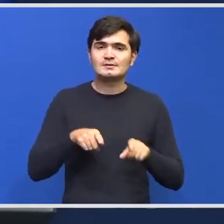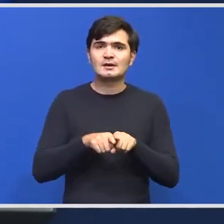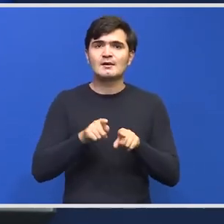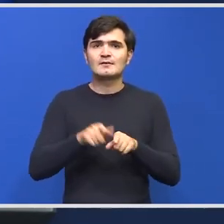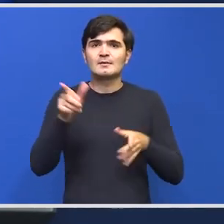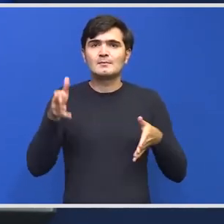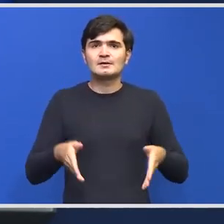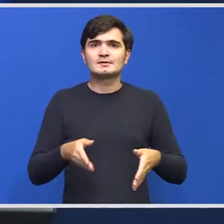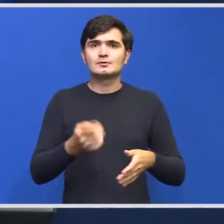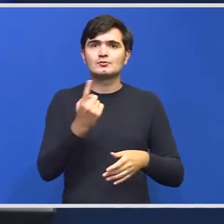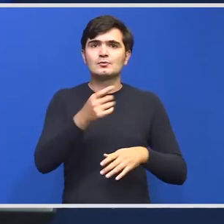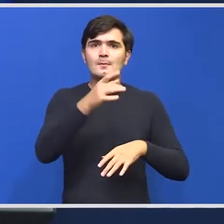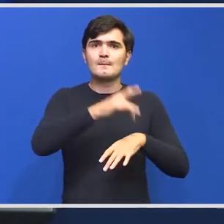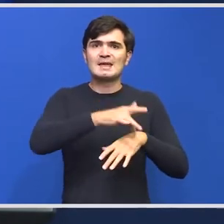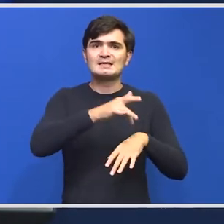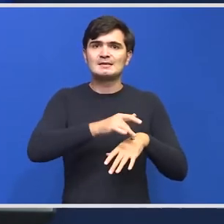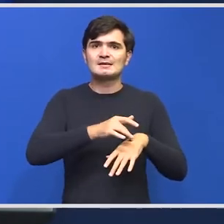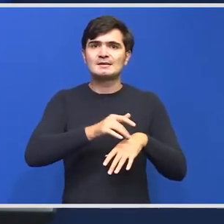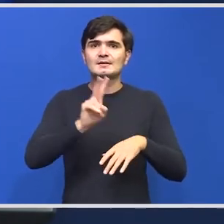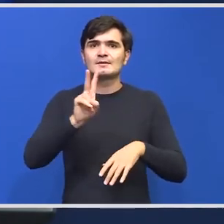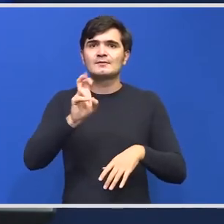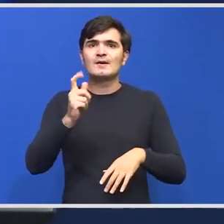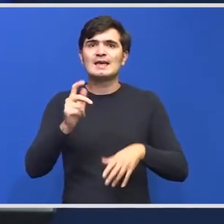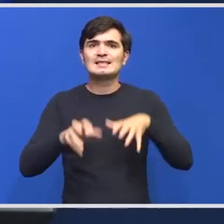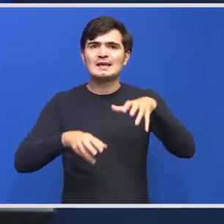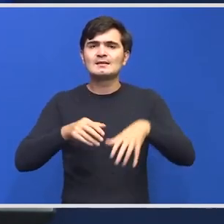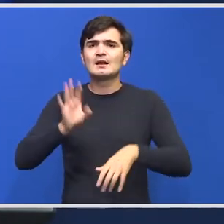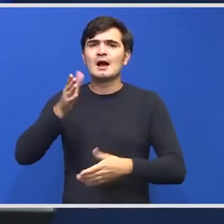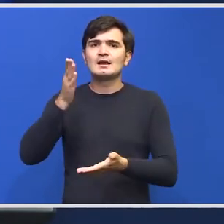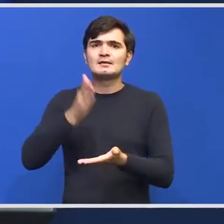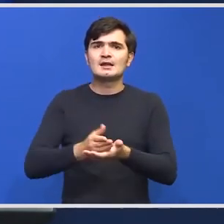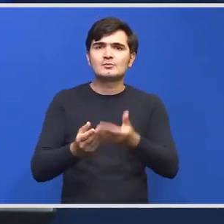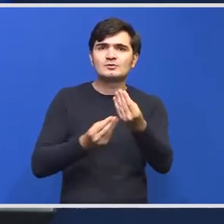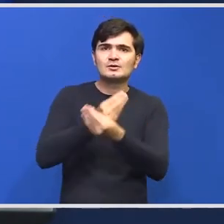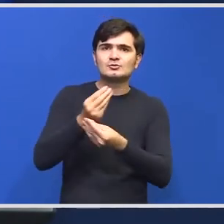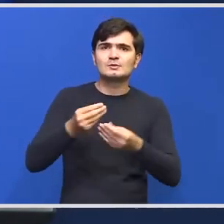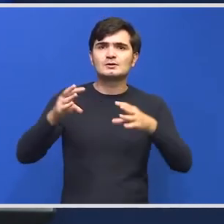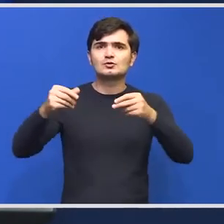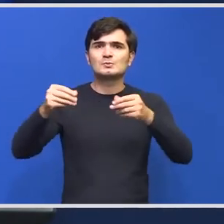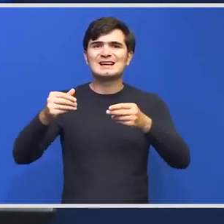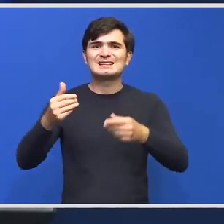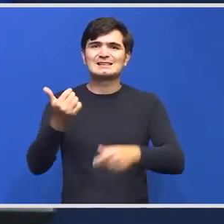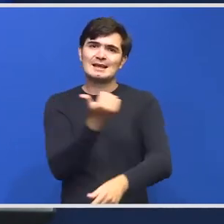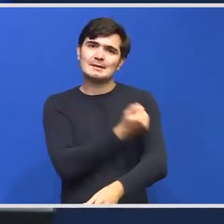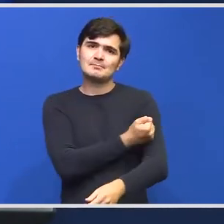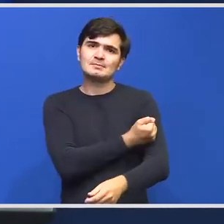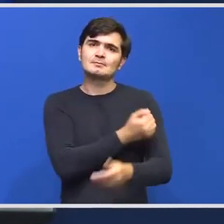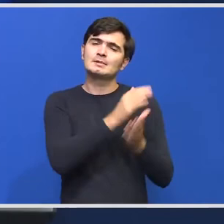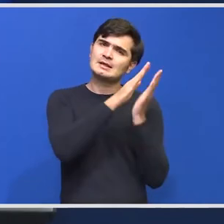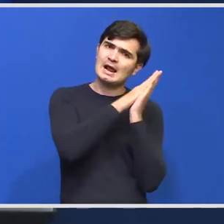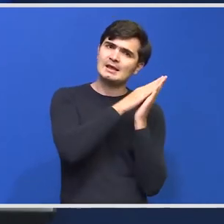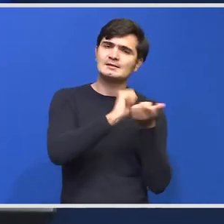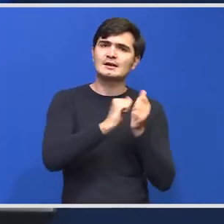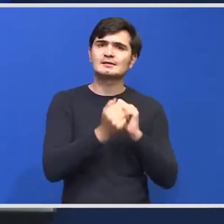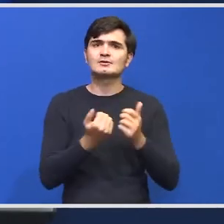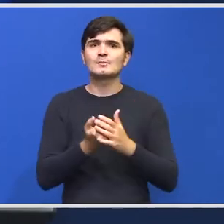veterinar, cel care are dreptul să gestioneze substanțele tranquilizante sau letale în cazul eutanasierii.